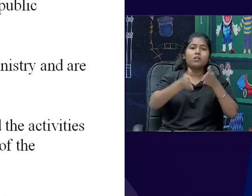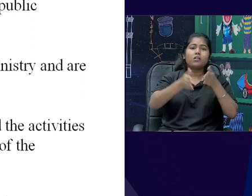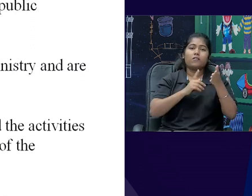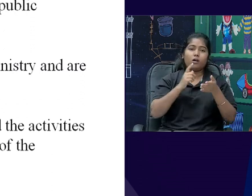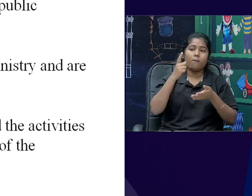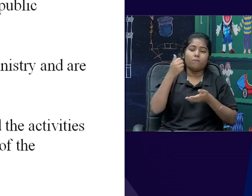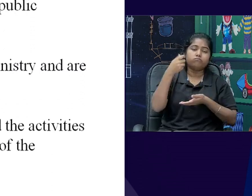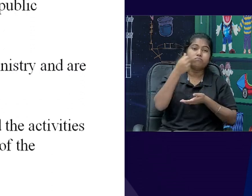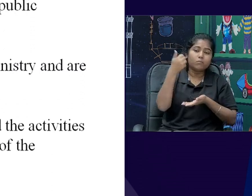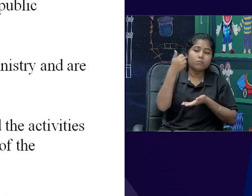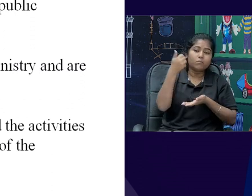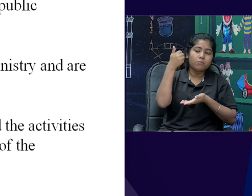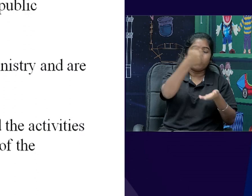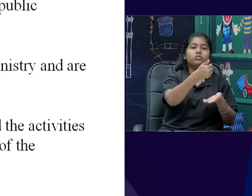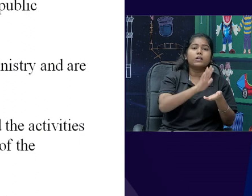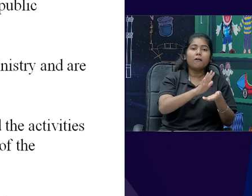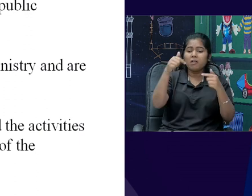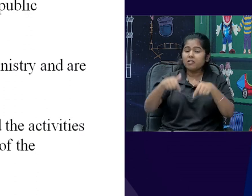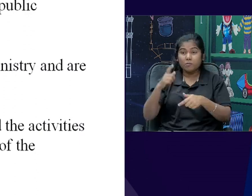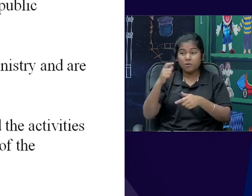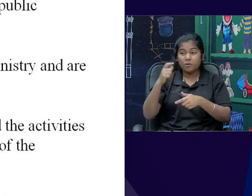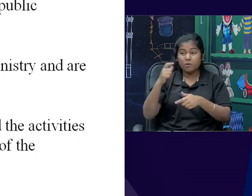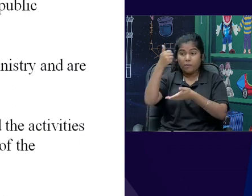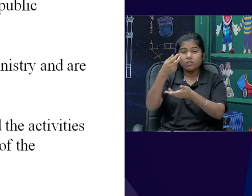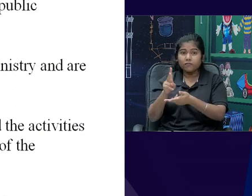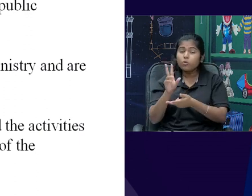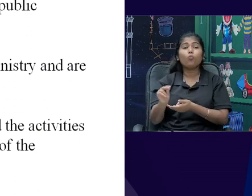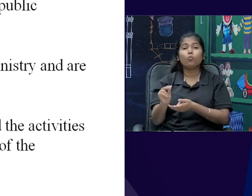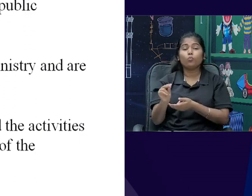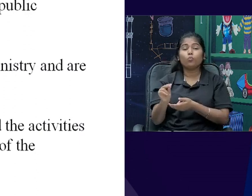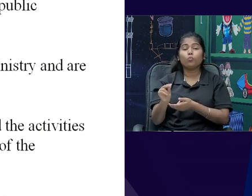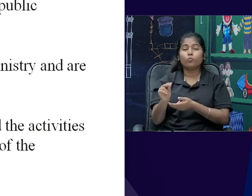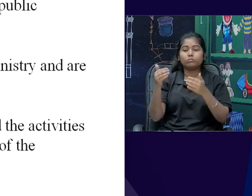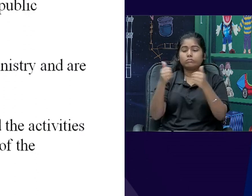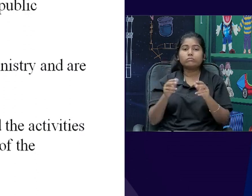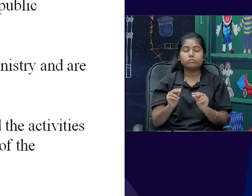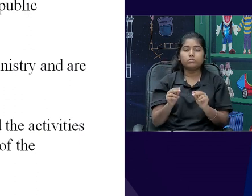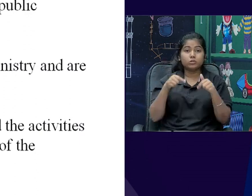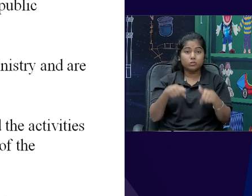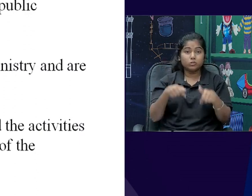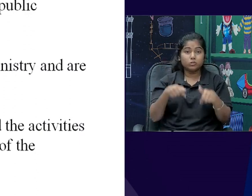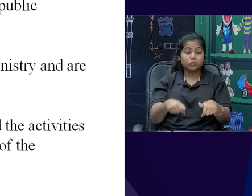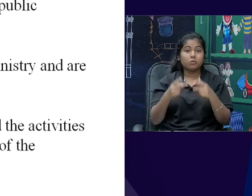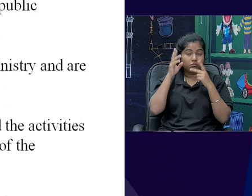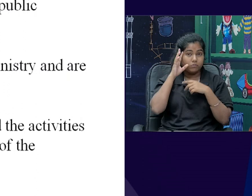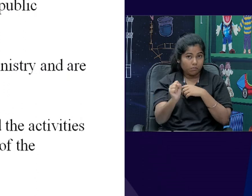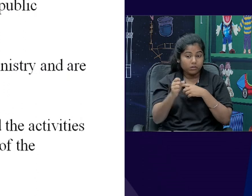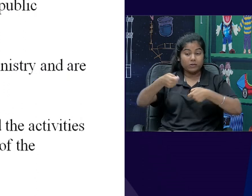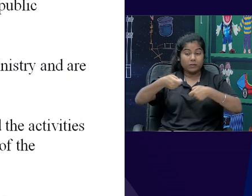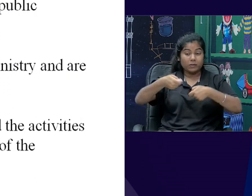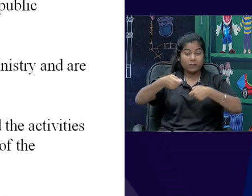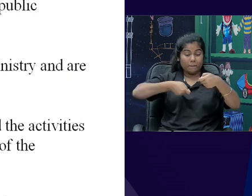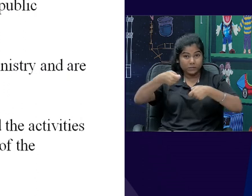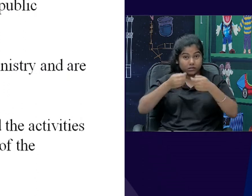आज के time में separate budget नहीं बन रहा है, तो हमें ध्यान में रखना है कि business studies एक बहुत dynamic subject है,